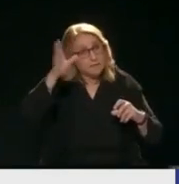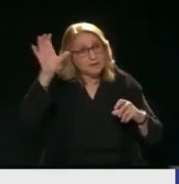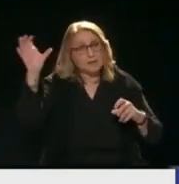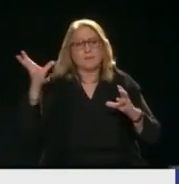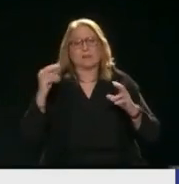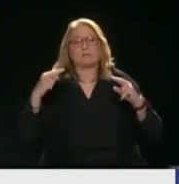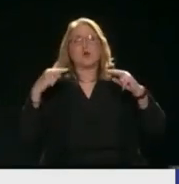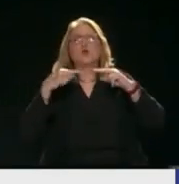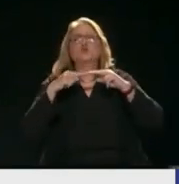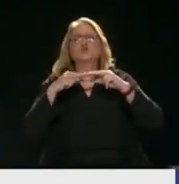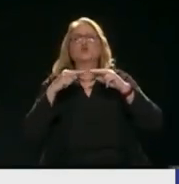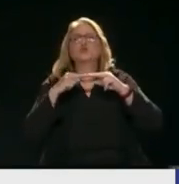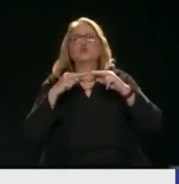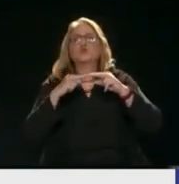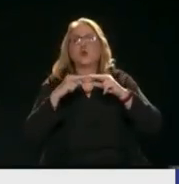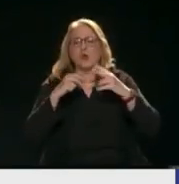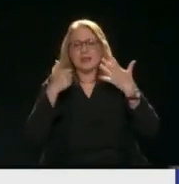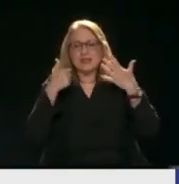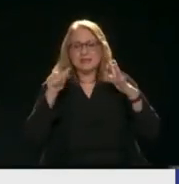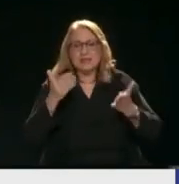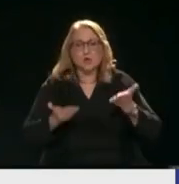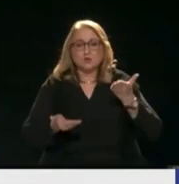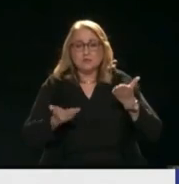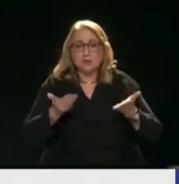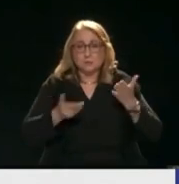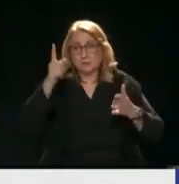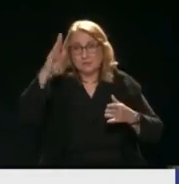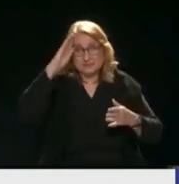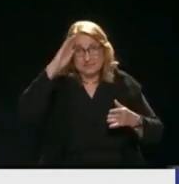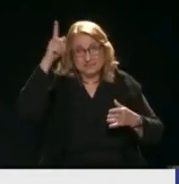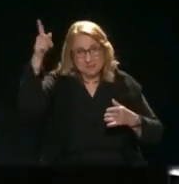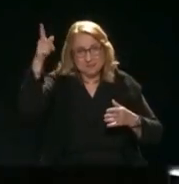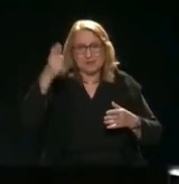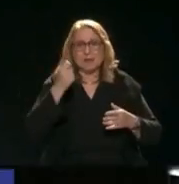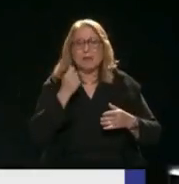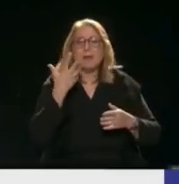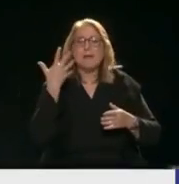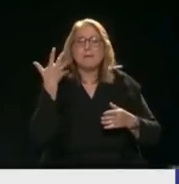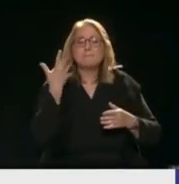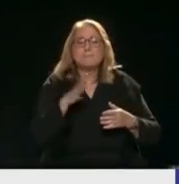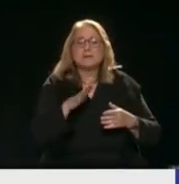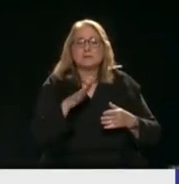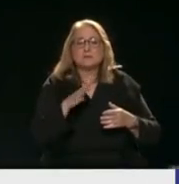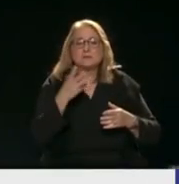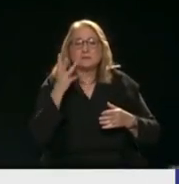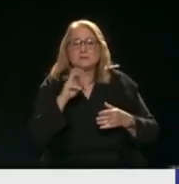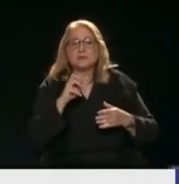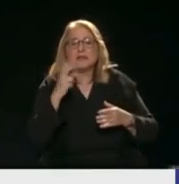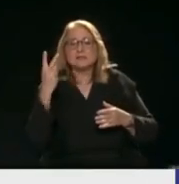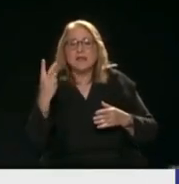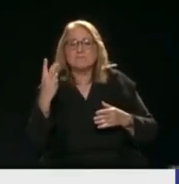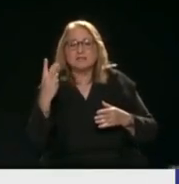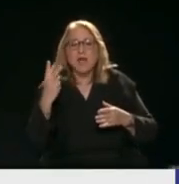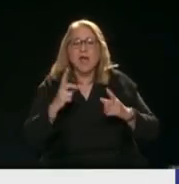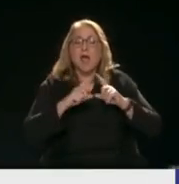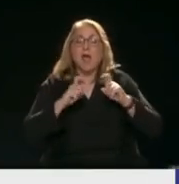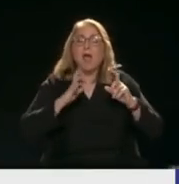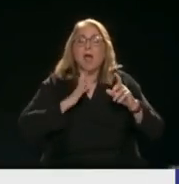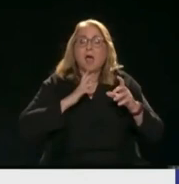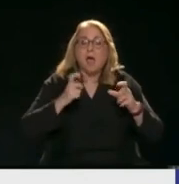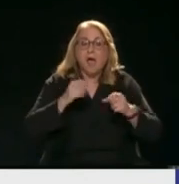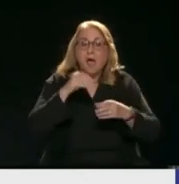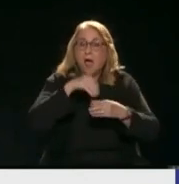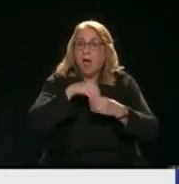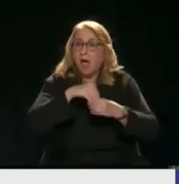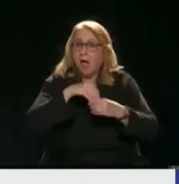σοκολάτα της τάξης των 600 γραμμαρίων επιτρέπεται να έχει 537 έντομα Αν έχει 538 είναι παράνομα Είναι γελία